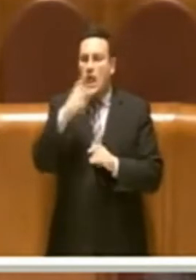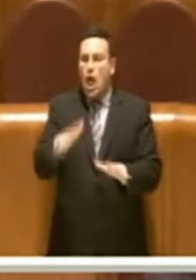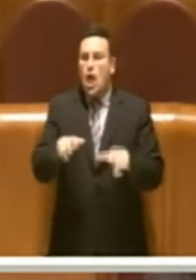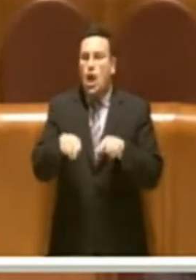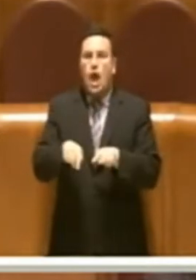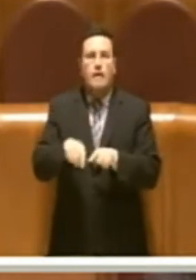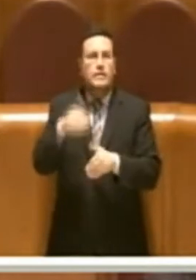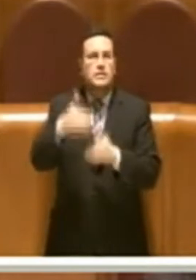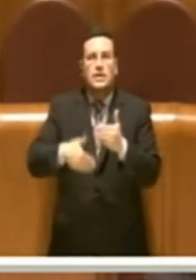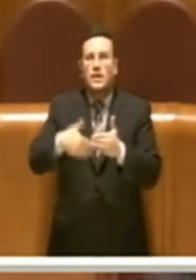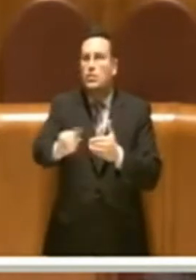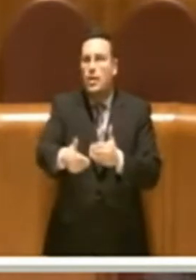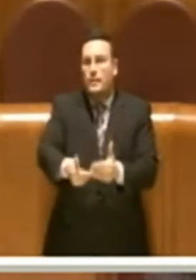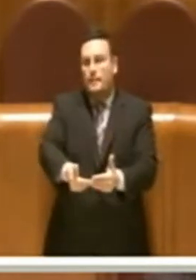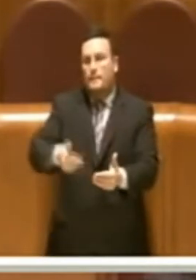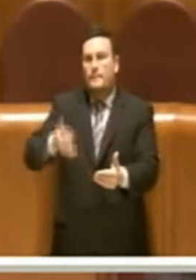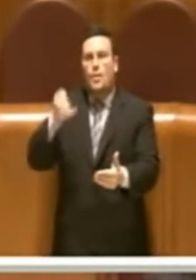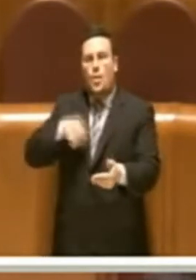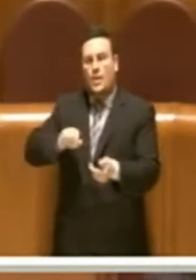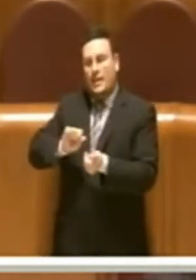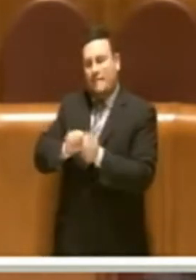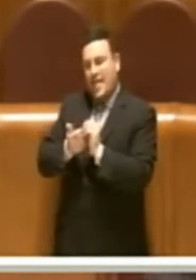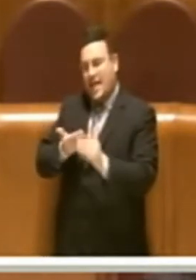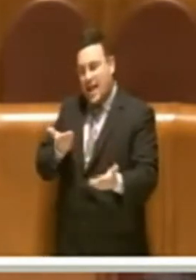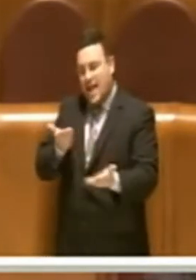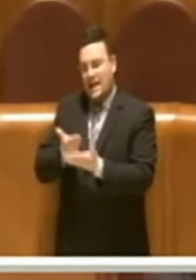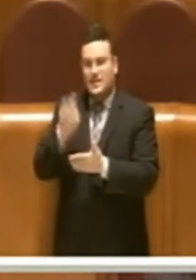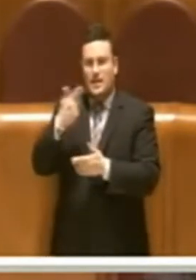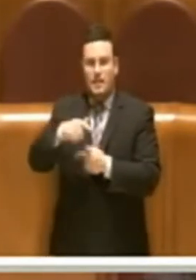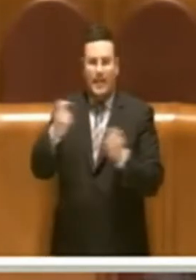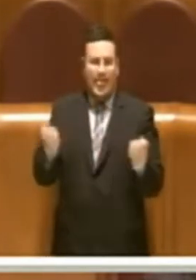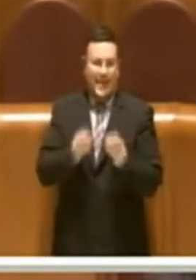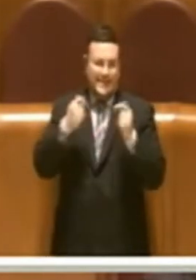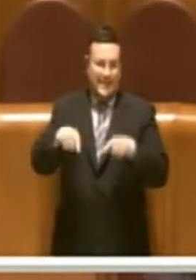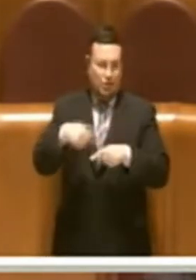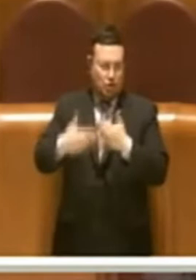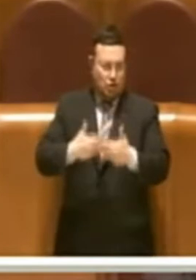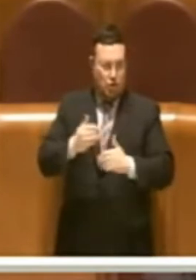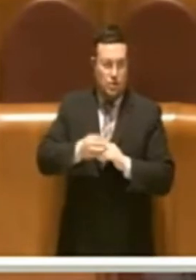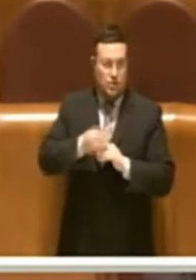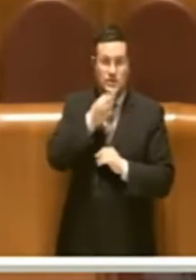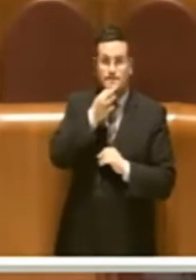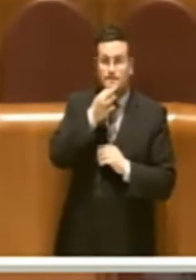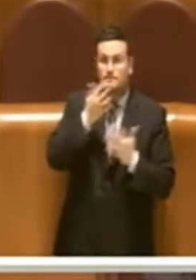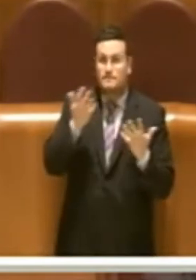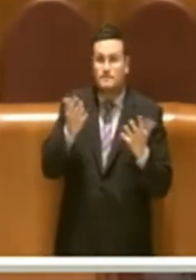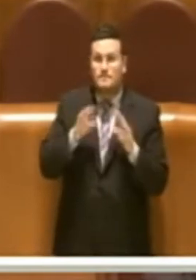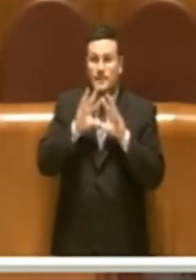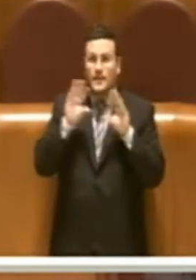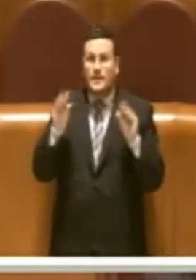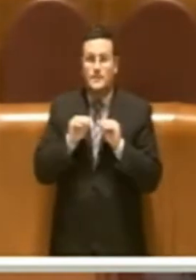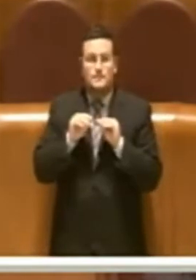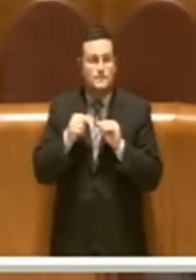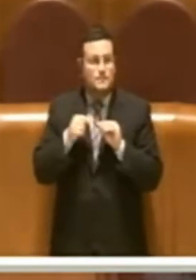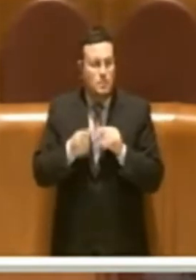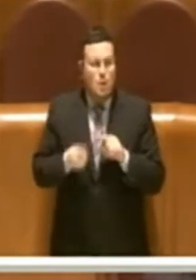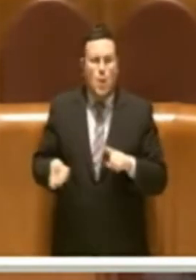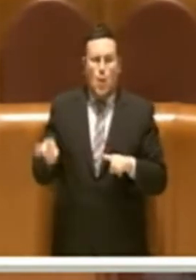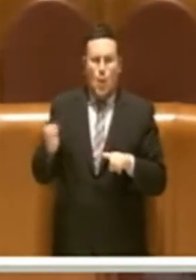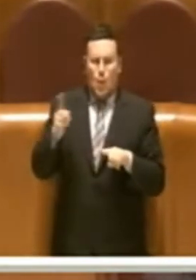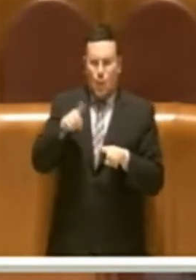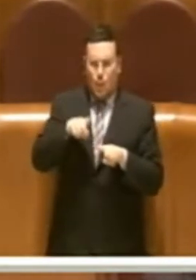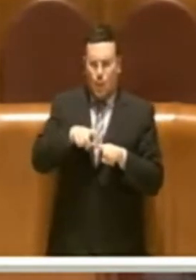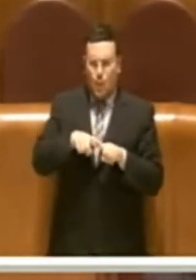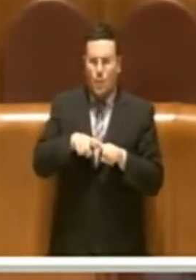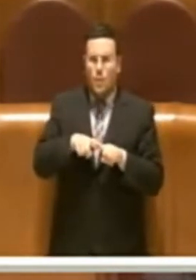termine per la presentazione dell'ultima variazione nell'ambito dell'esercizio in corso. Per cui accertando tra le altre cose che al di là